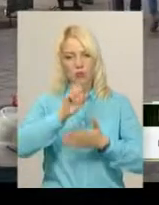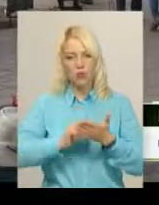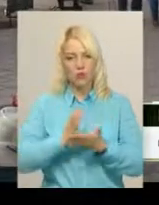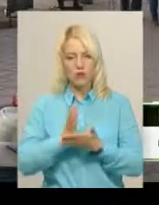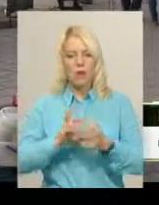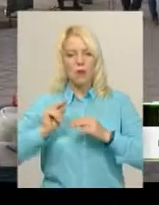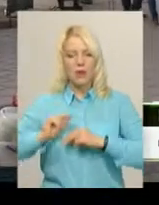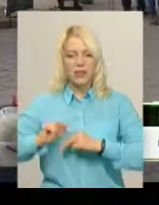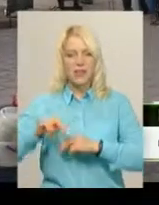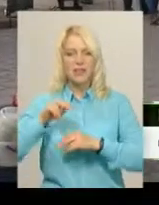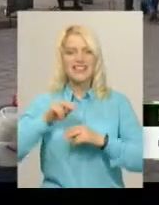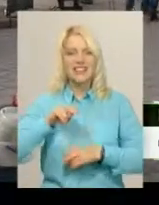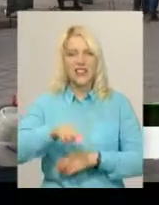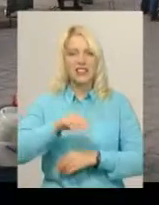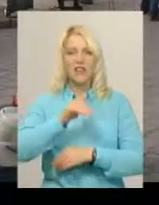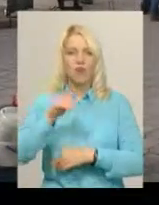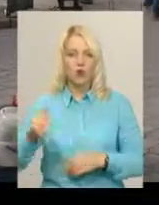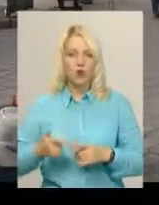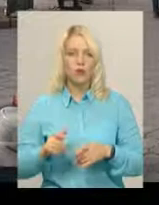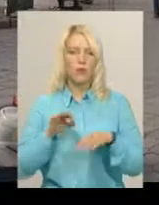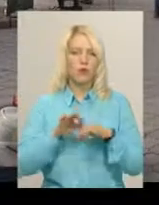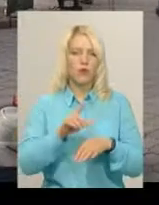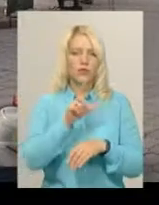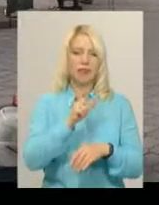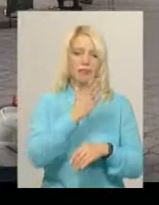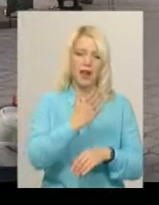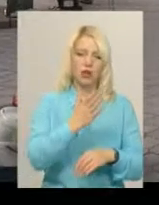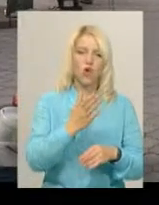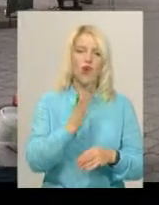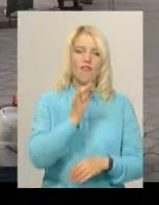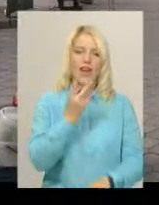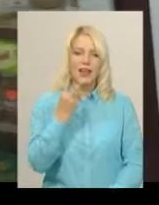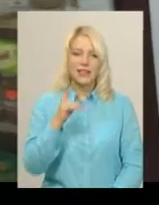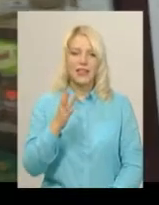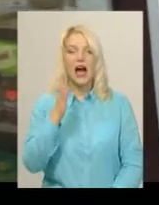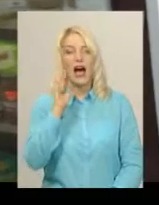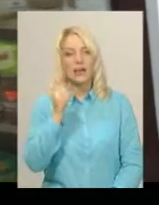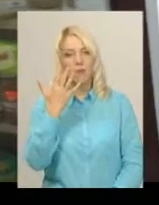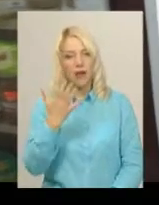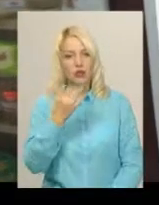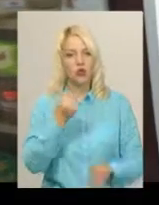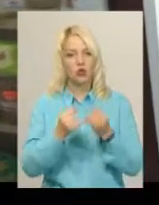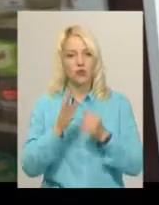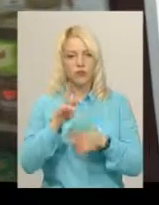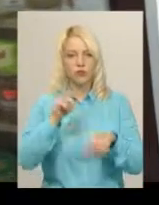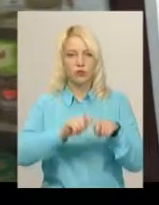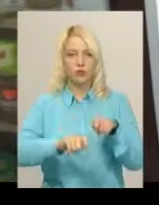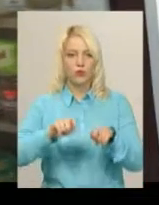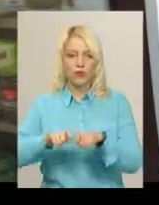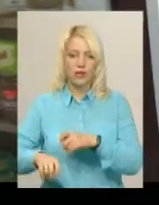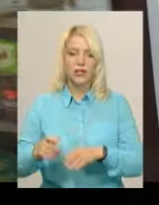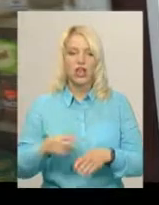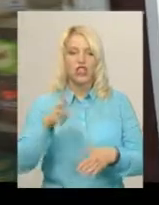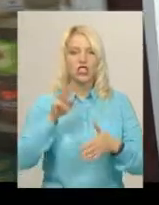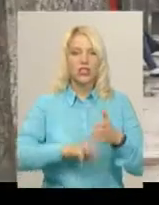управління Держпраці області проводять з 5 вересня. З 5 жовтня розпочнуться перевірки. Штраф за одного неоформленого працівника – 30